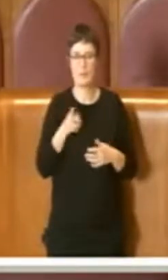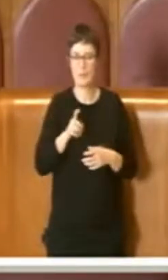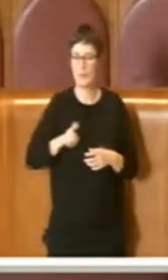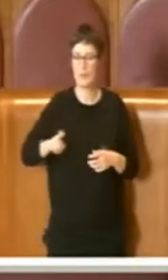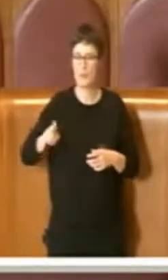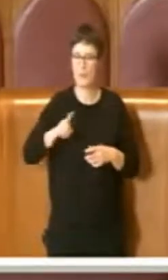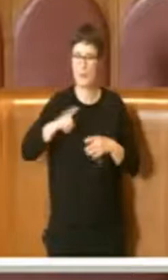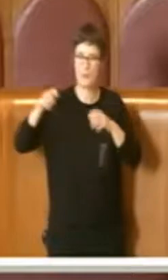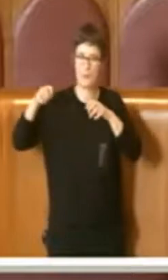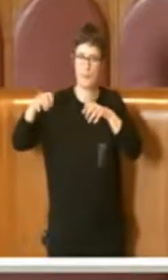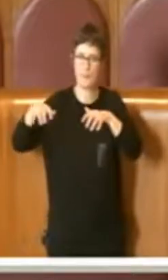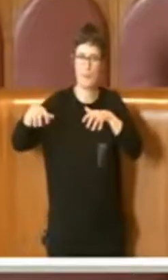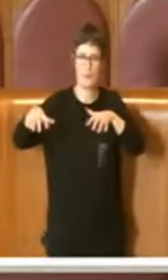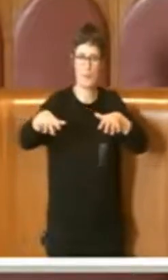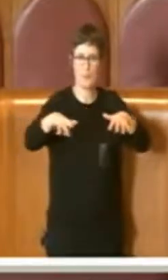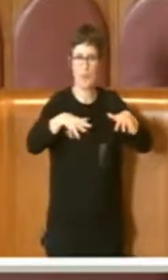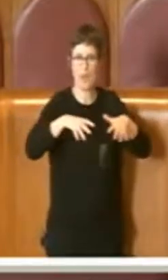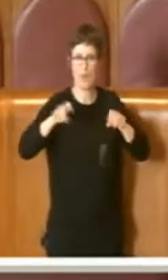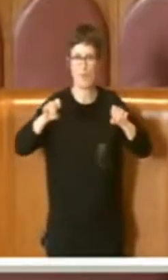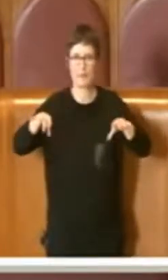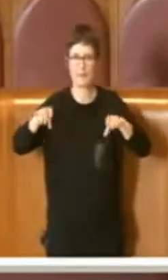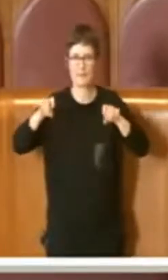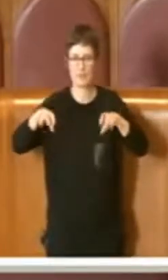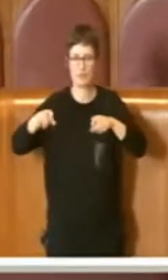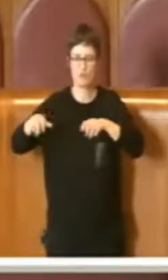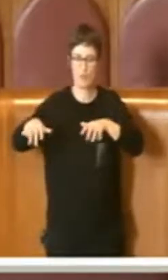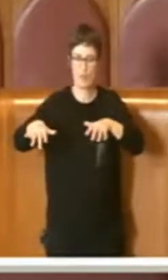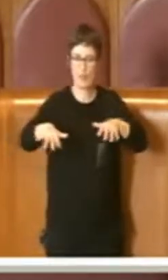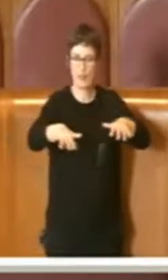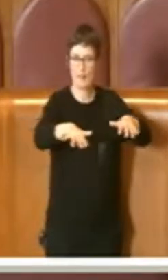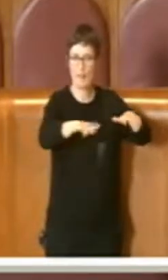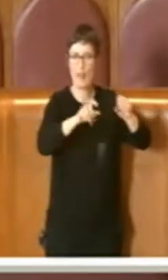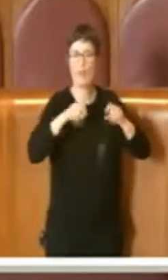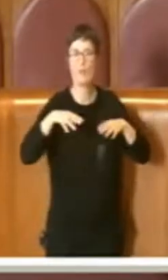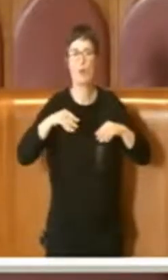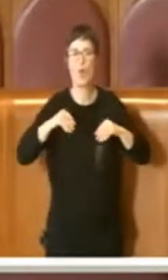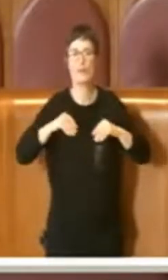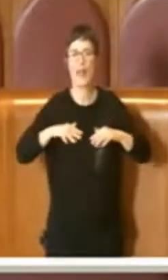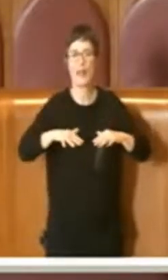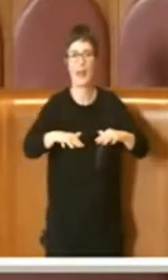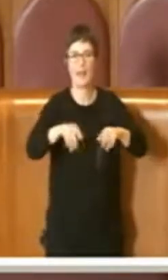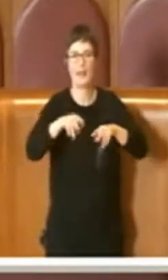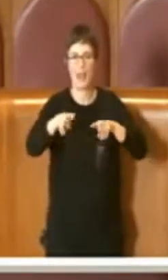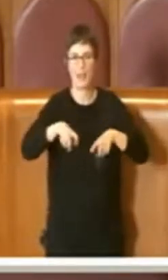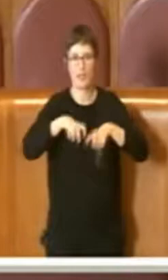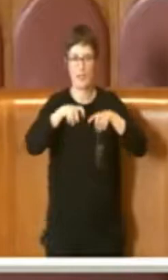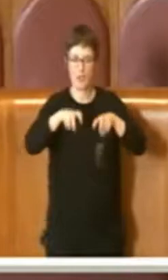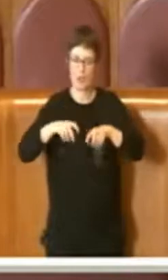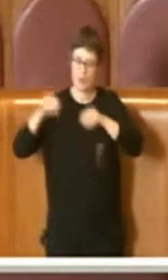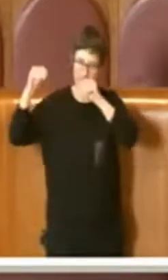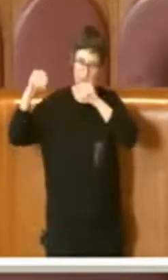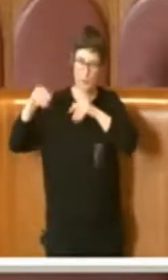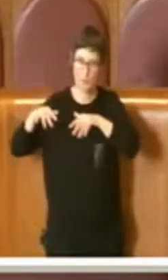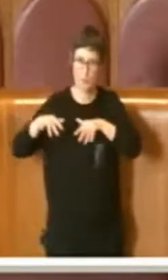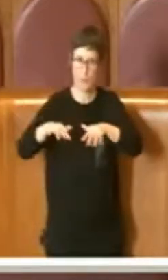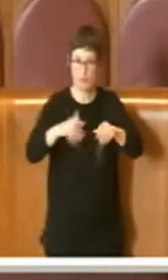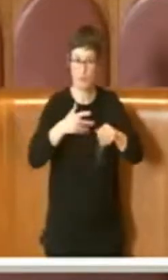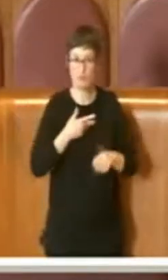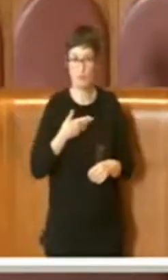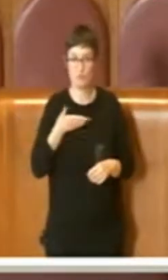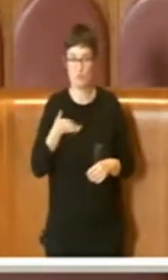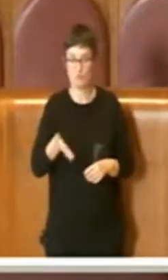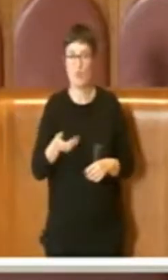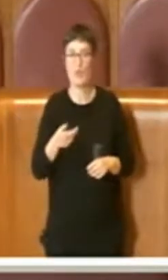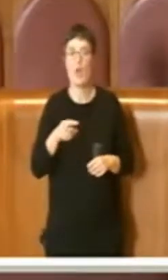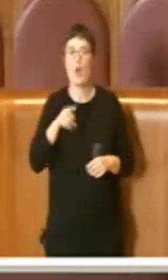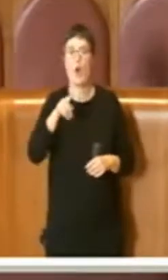errorati sui nostri terreni agricoli, o comunque anche su un'elevata quantità